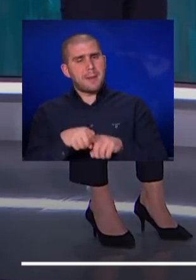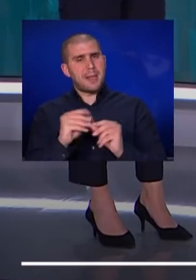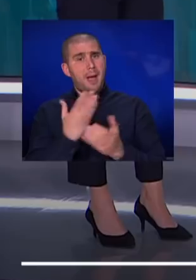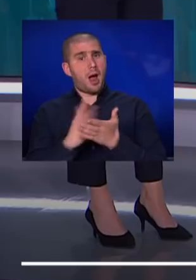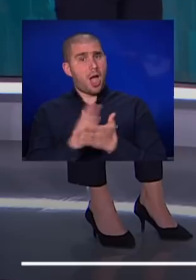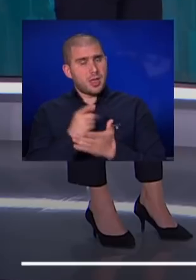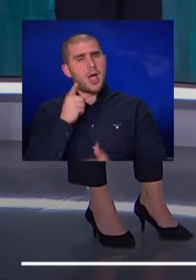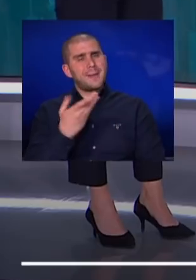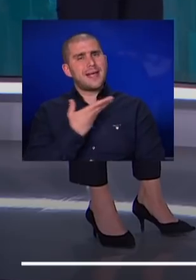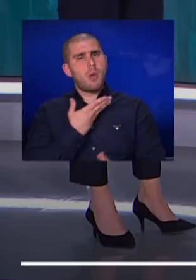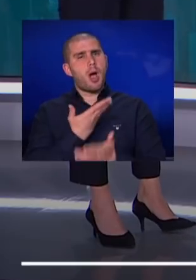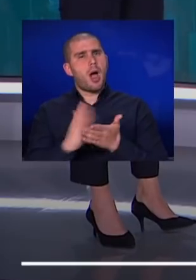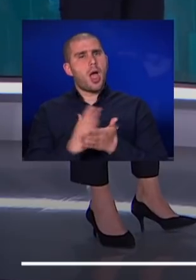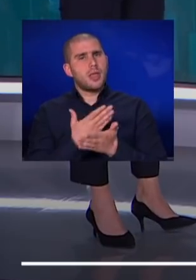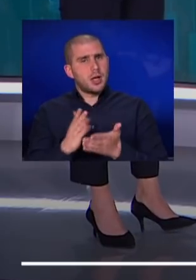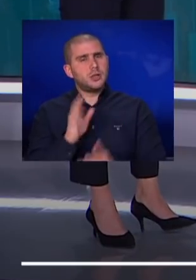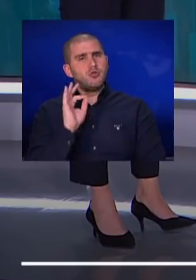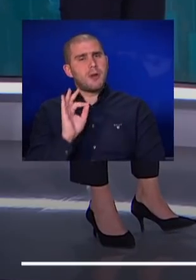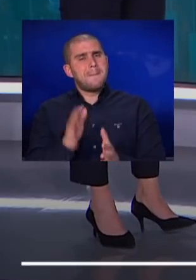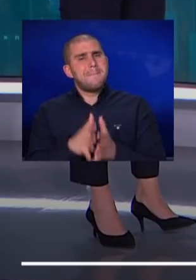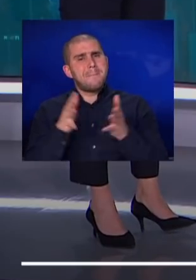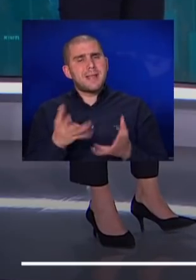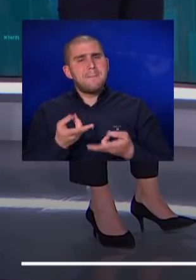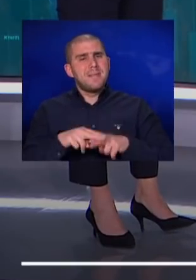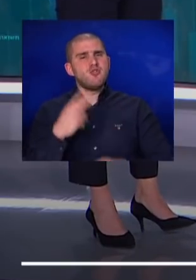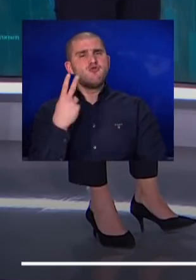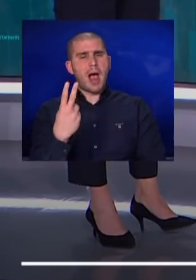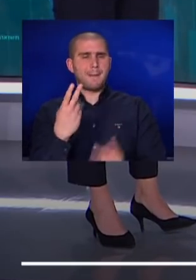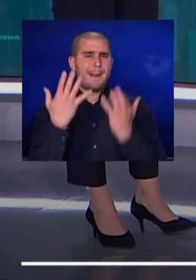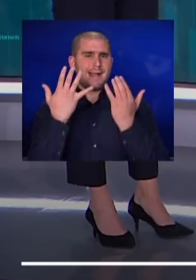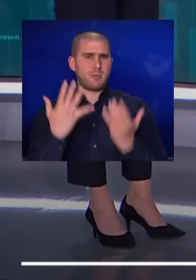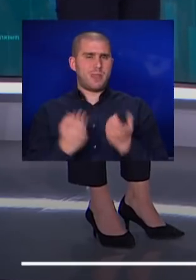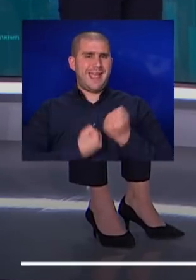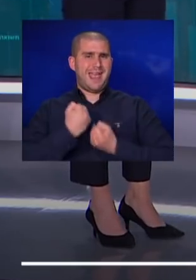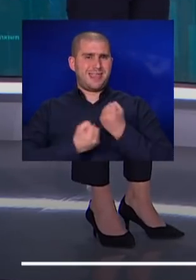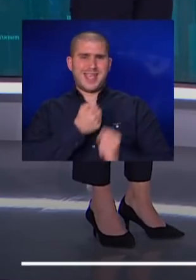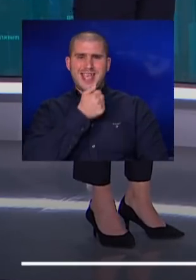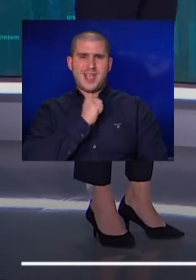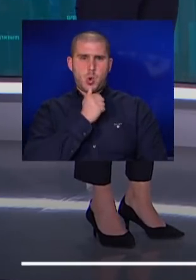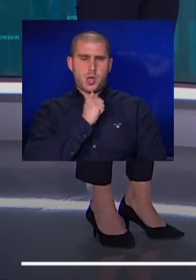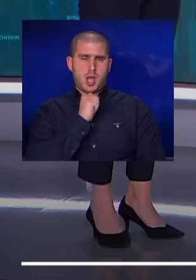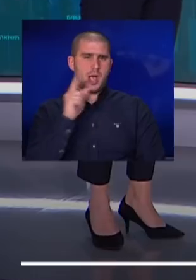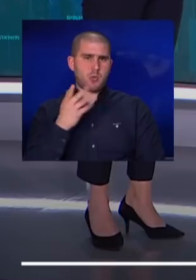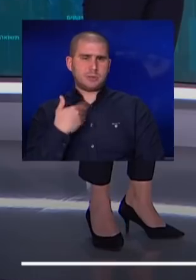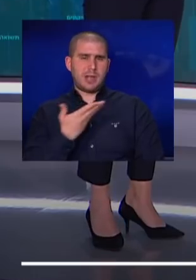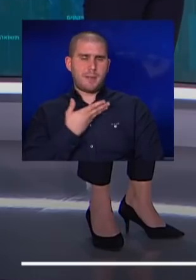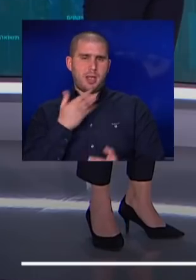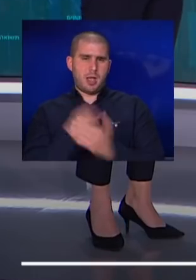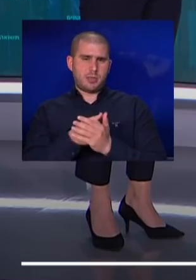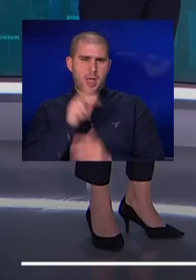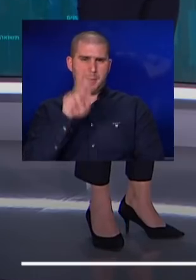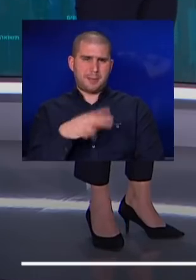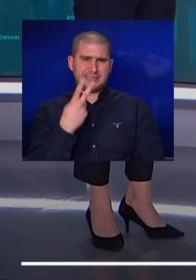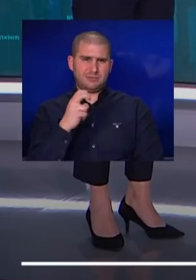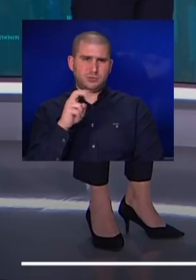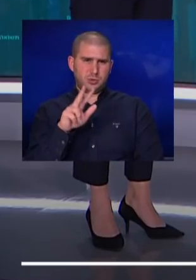הזאת הם קיבלו החלטה שהם מגדילים פי שתיים את כמות האנרגיה הירוקה שהם רוצים לקבל עד 20-30 מ